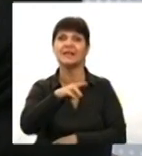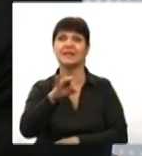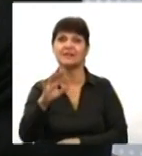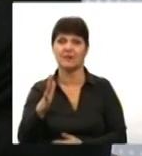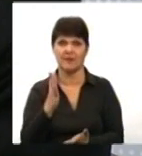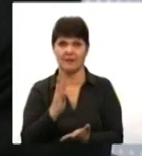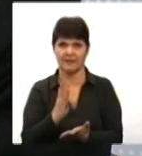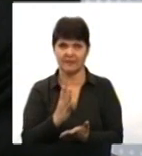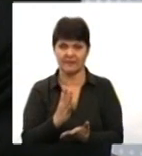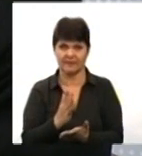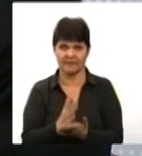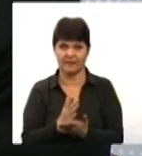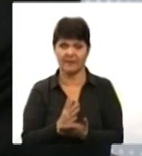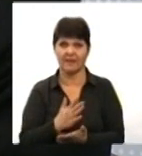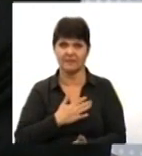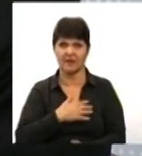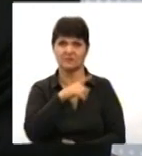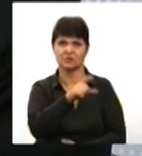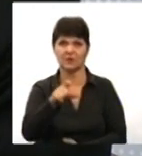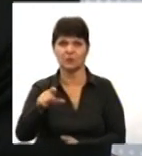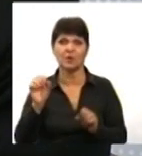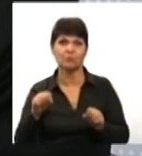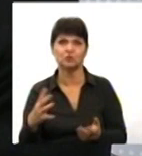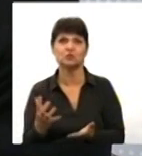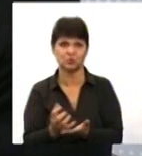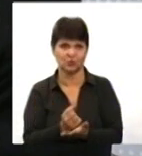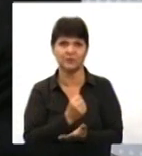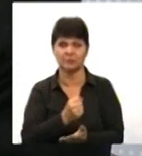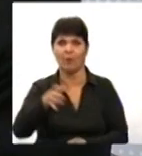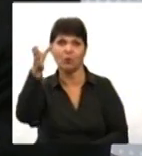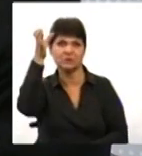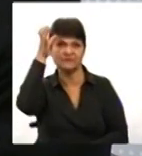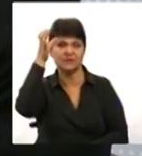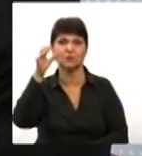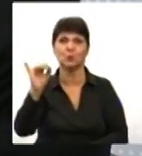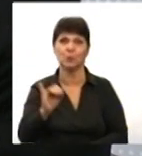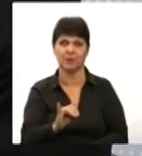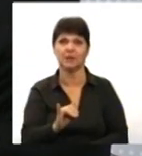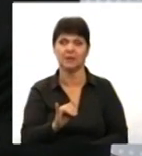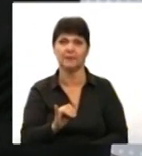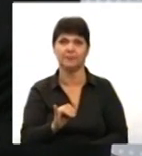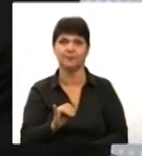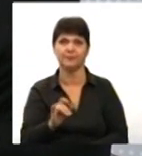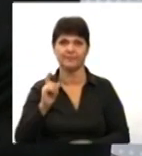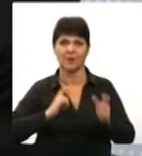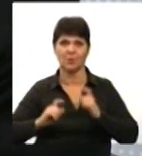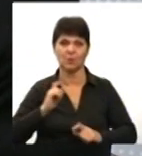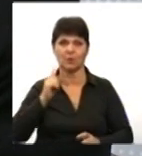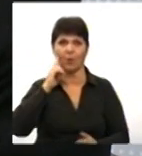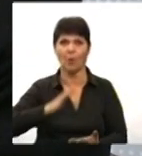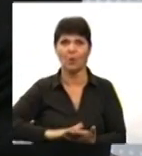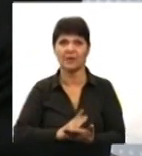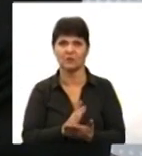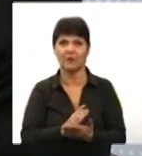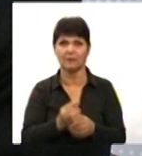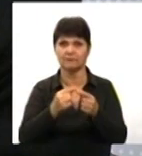є, де наші люди можуть здобути навіть певну освіту і так само пройти курс по орієнтуванню і так далі.